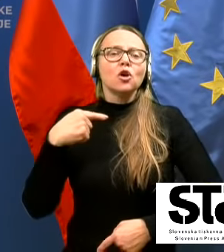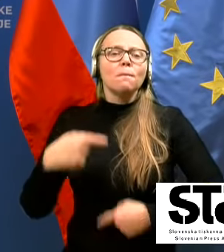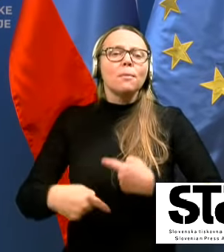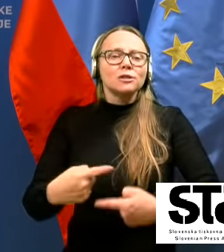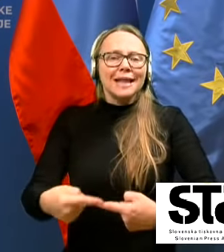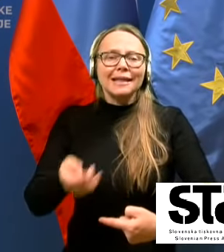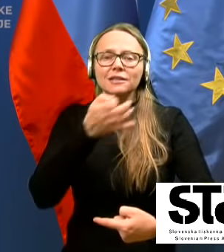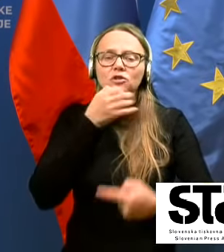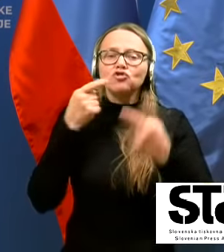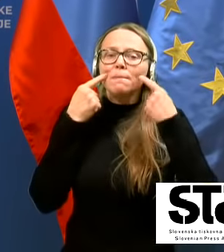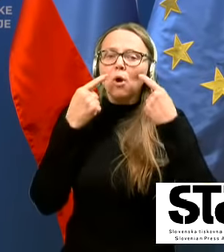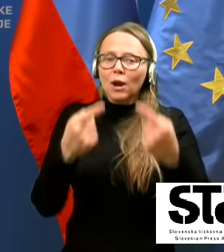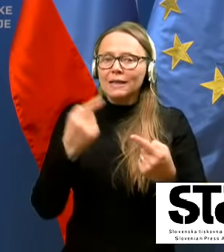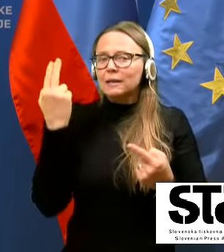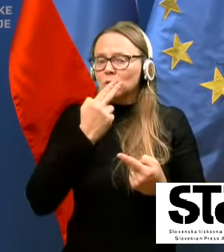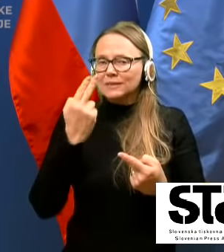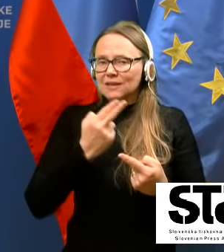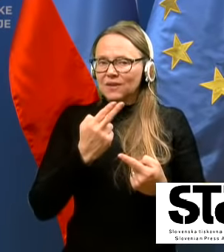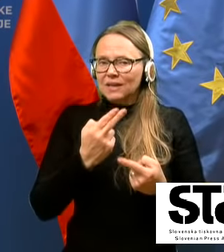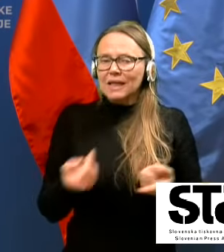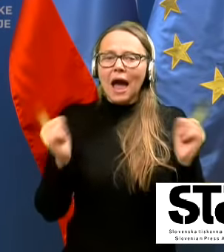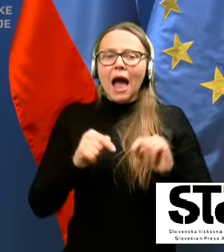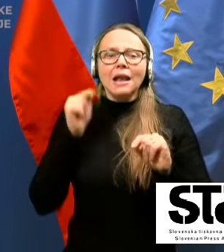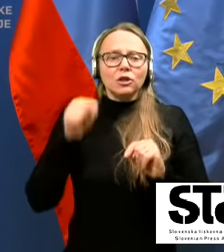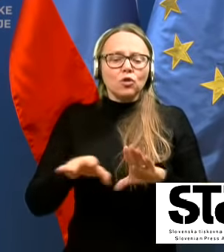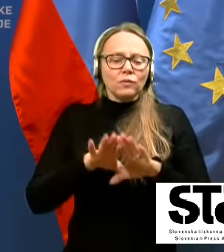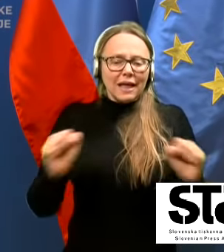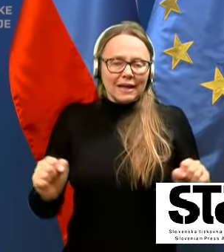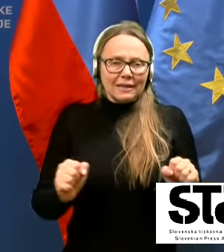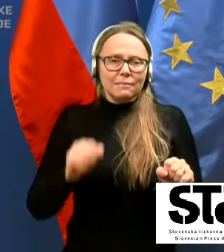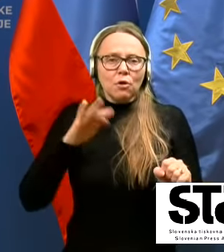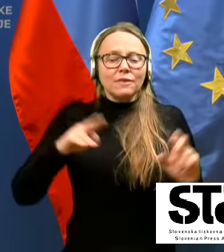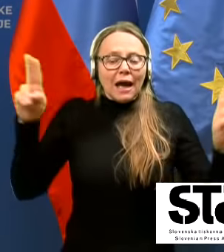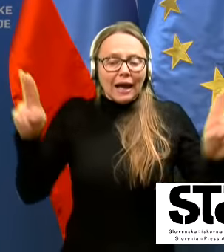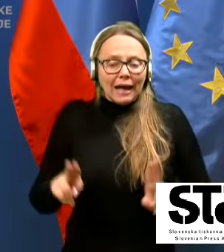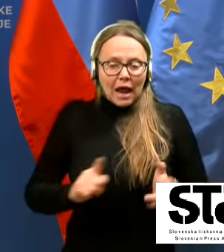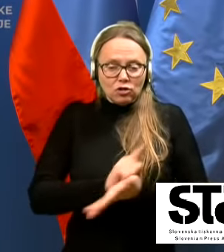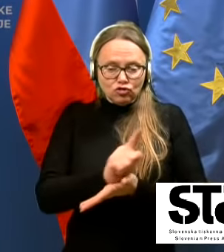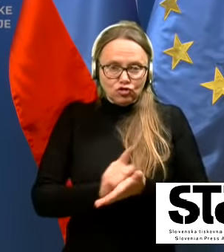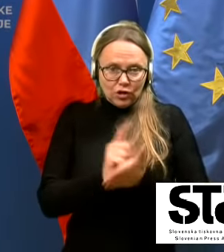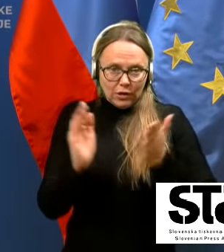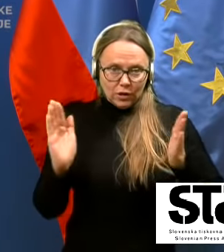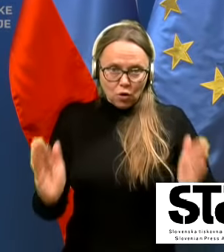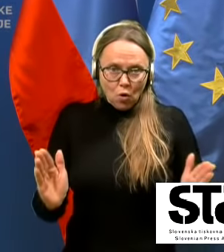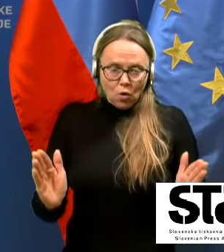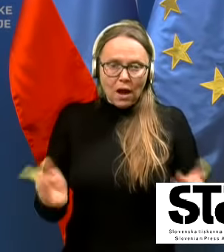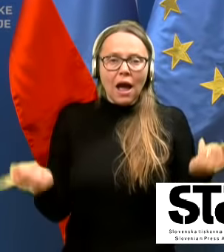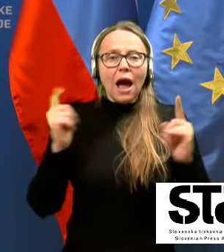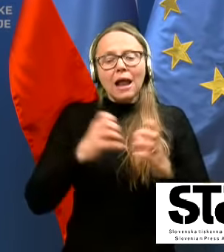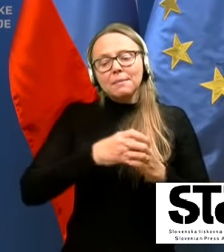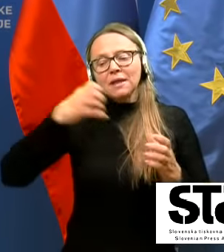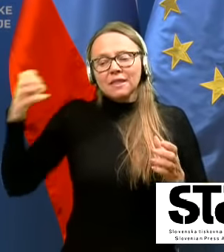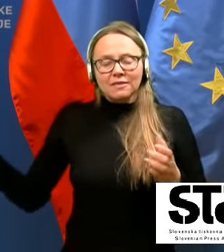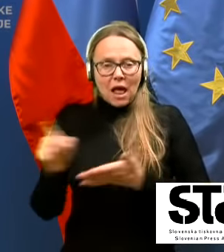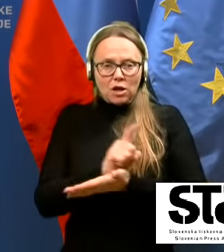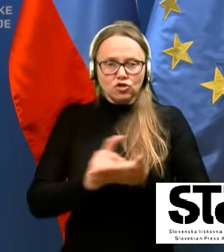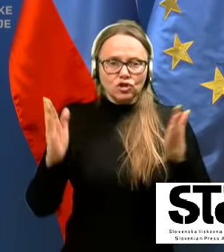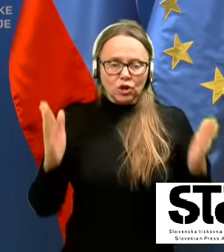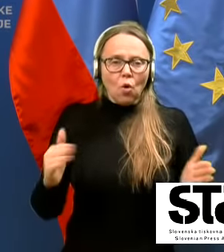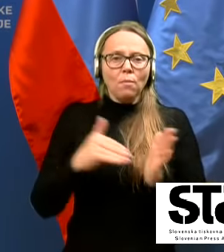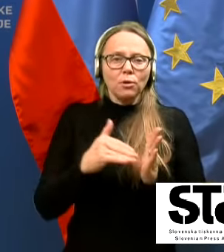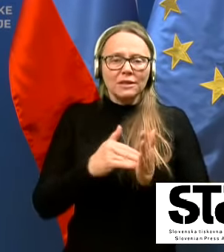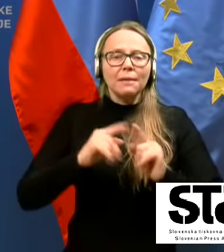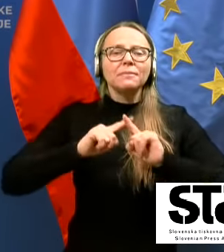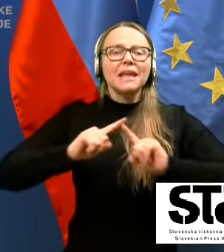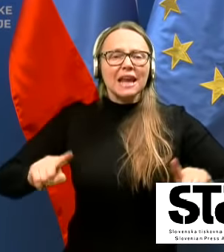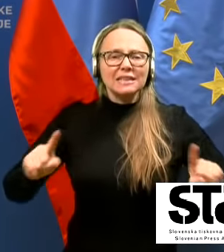če pogledamo, sveda, ali to naredimo na nek krajši rok, ali so potrebni na daljši rok, sveda, bistveno